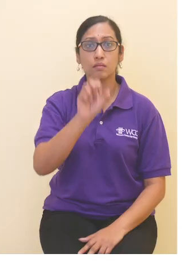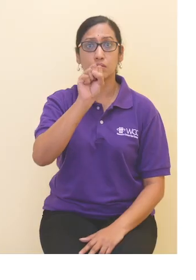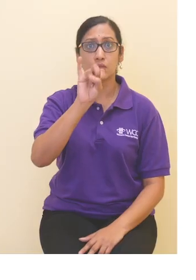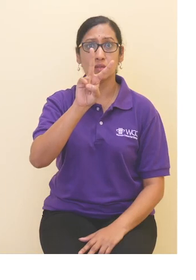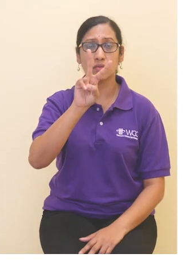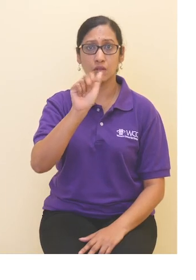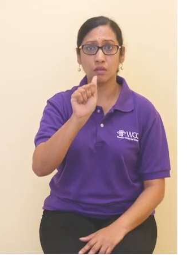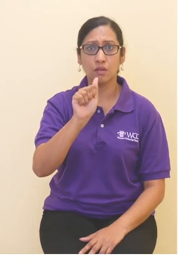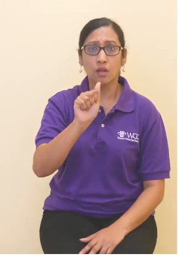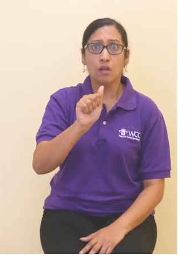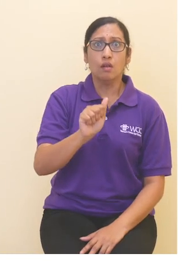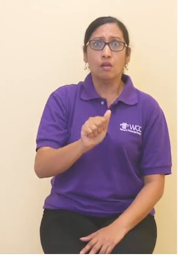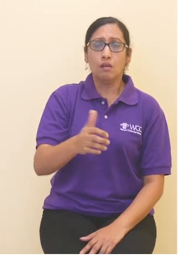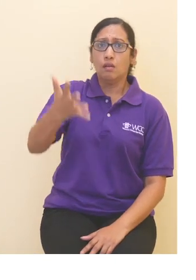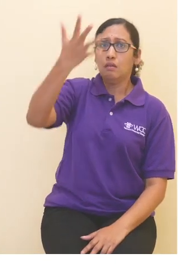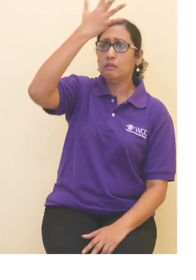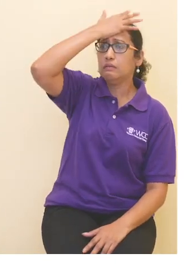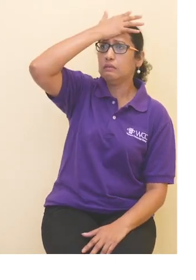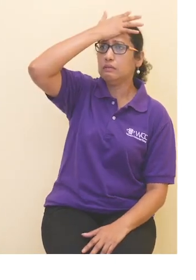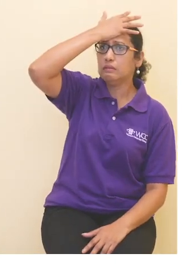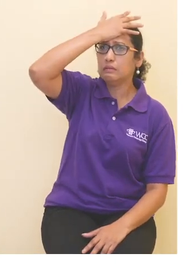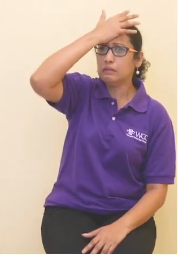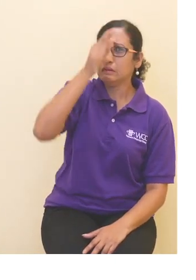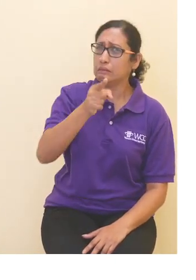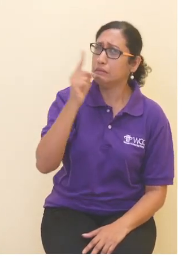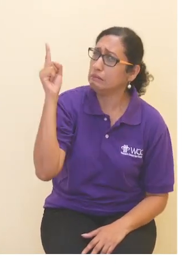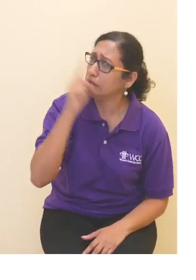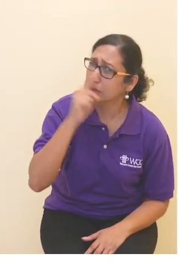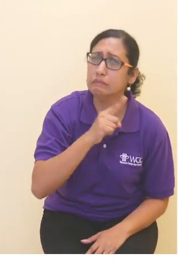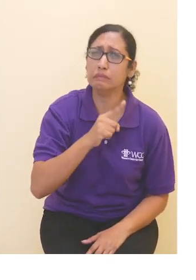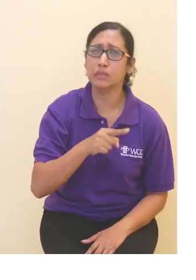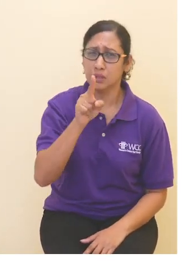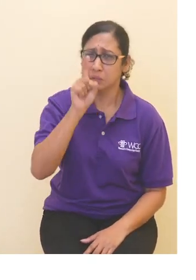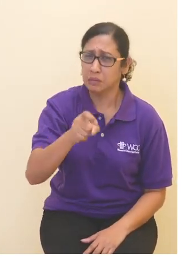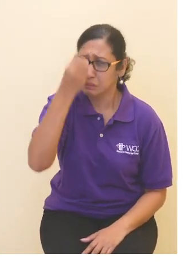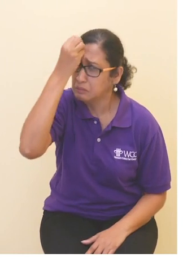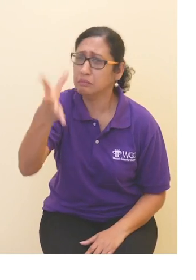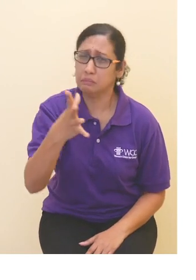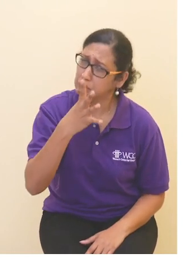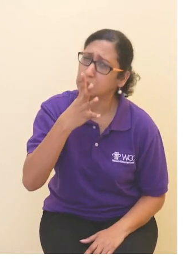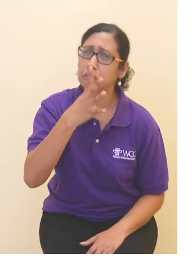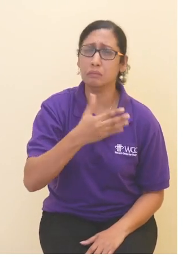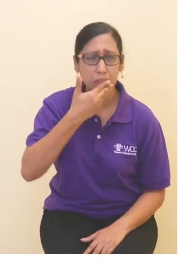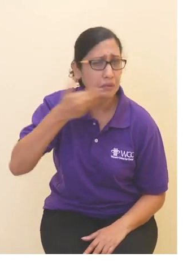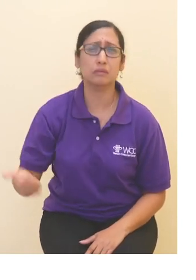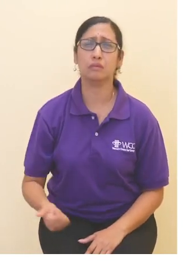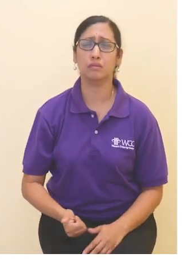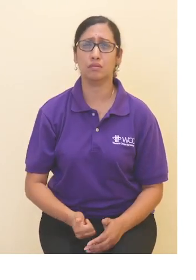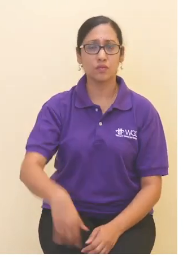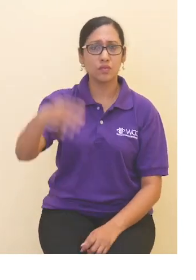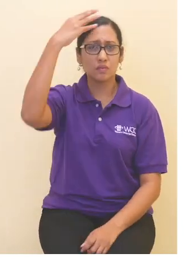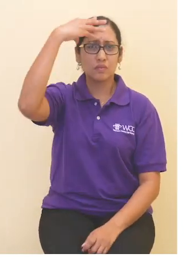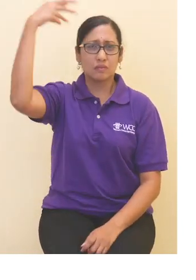Siva berkata, Yusri, ni benda serius ni. Baik kau beritahu mak kau.